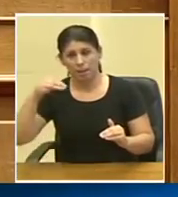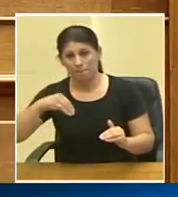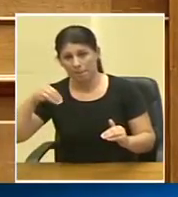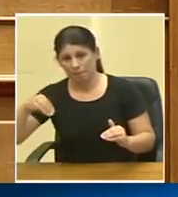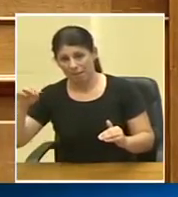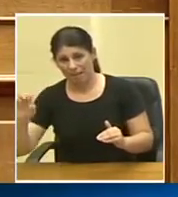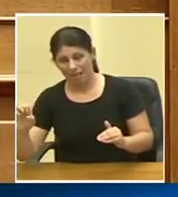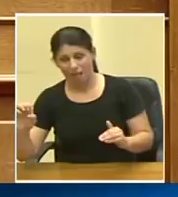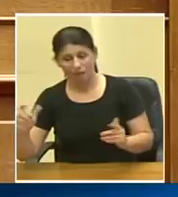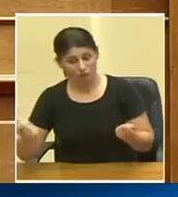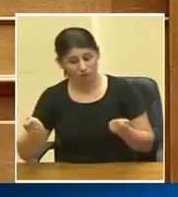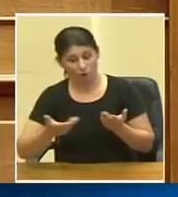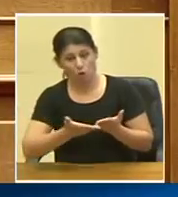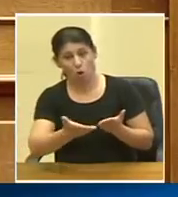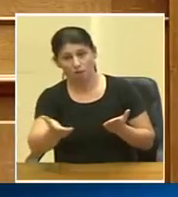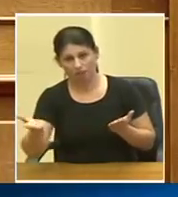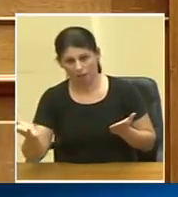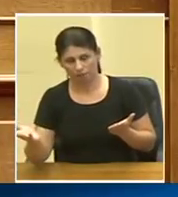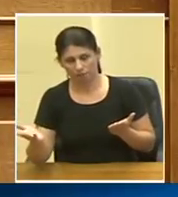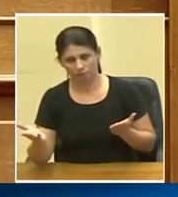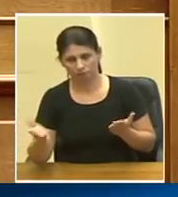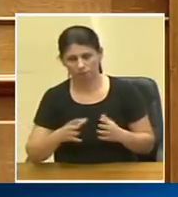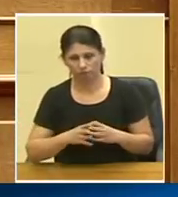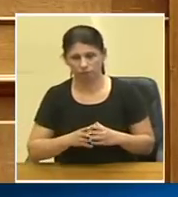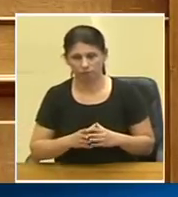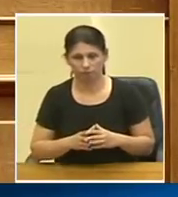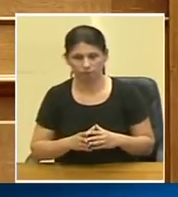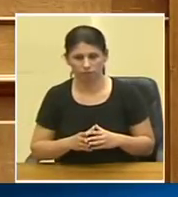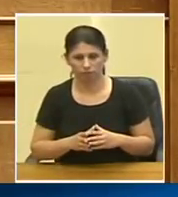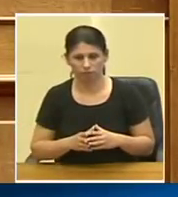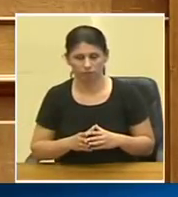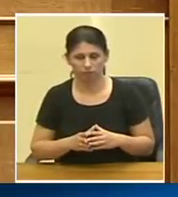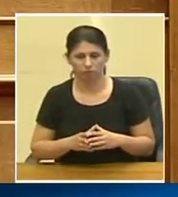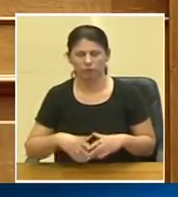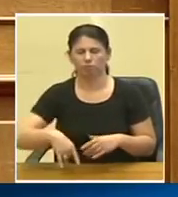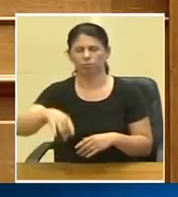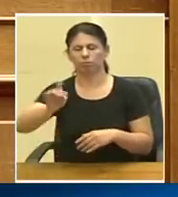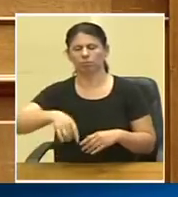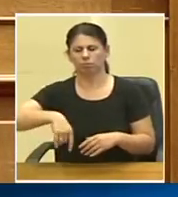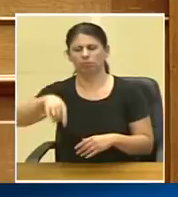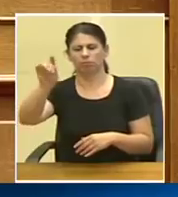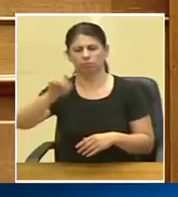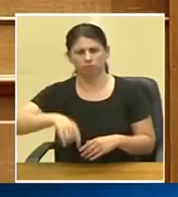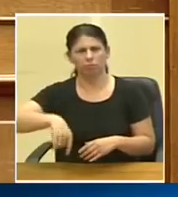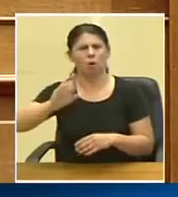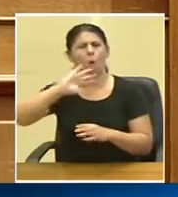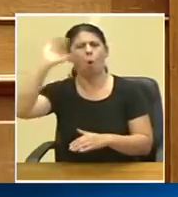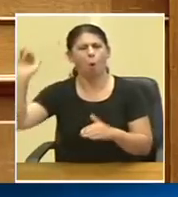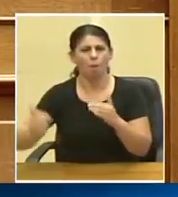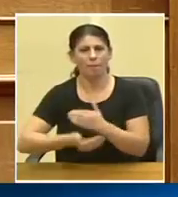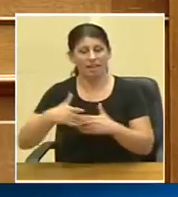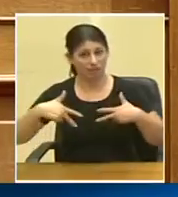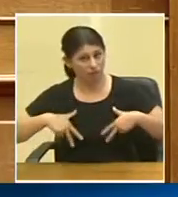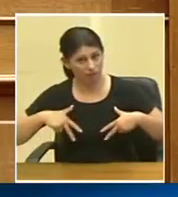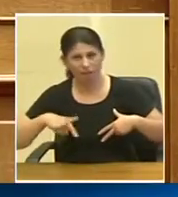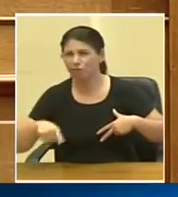ενώ συμβαίνουν αυτά θα λιβανίζουν την κυβέρνηση αυτό ξέρετε τι σημαίνει